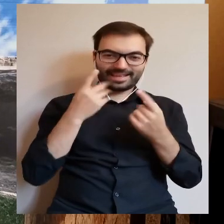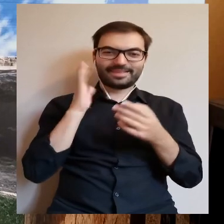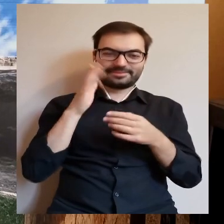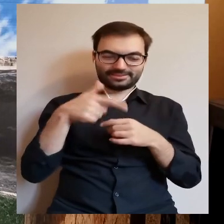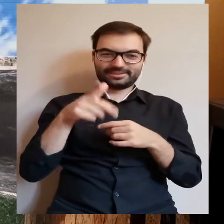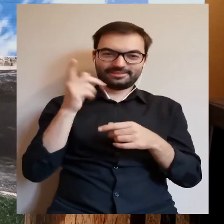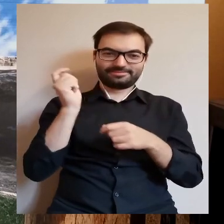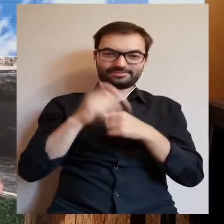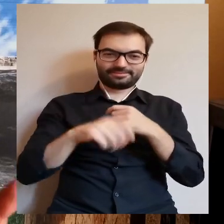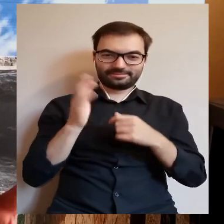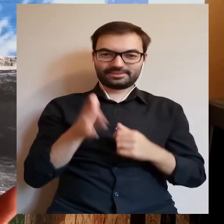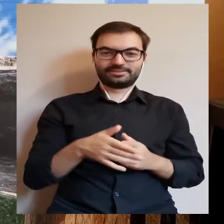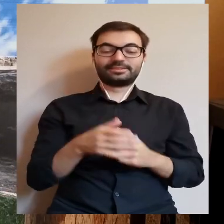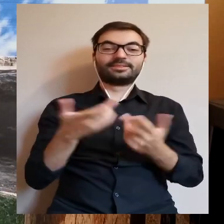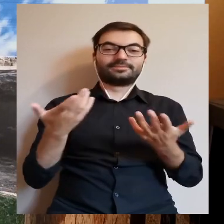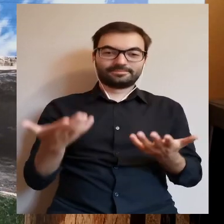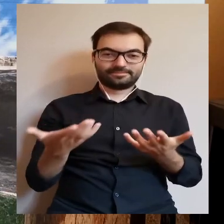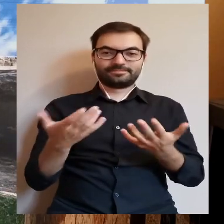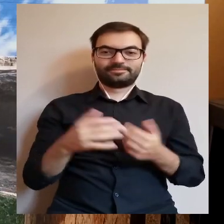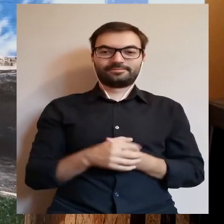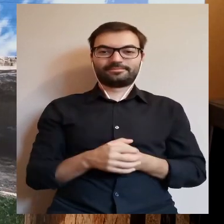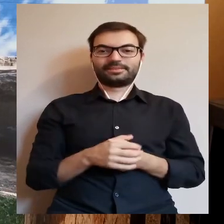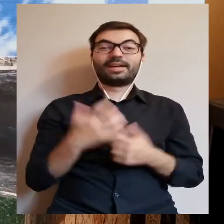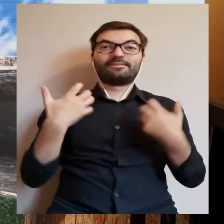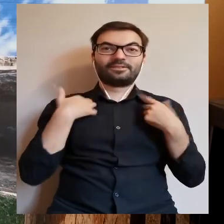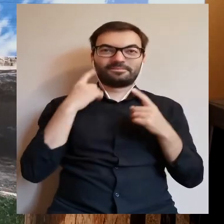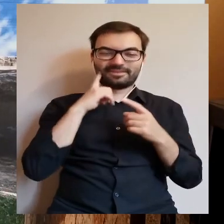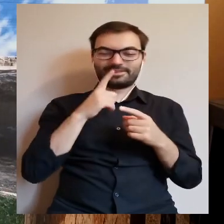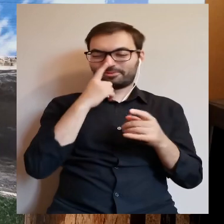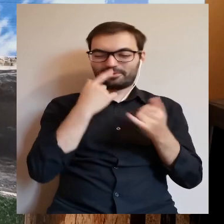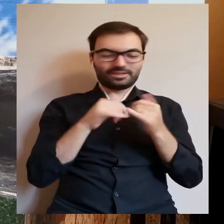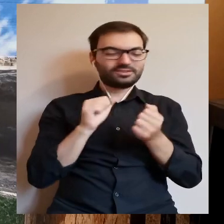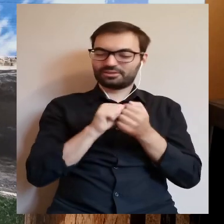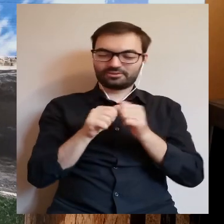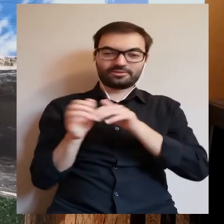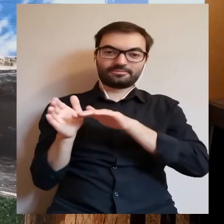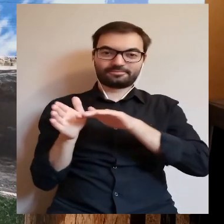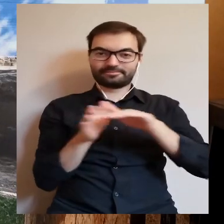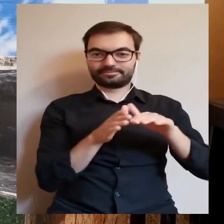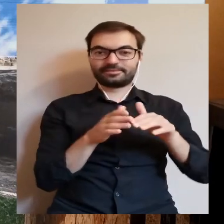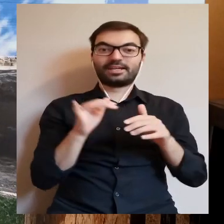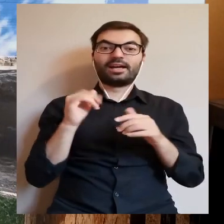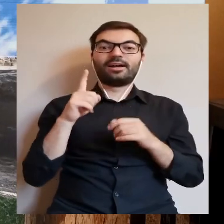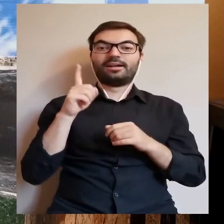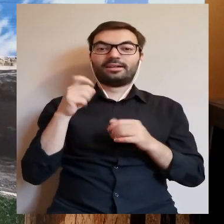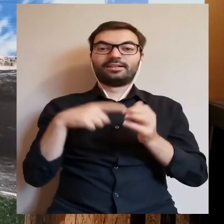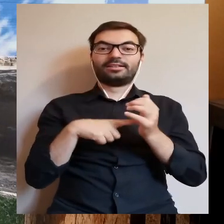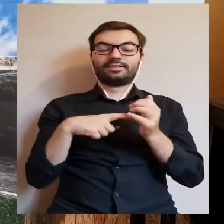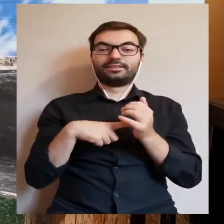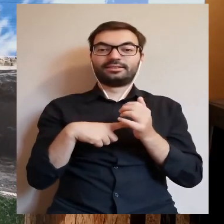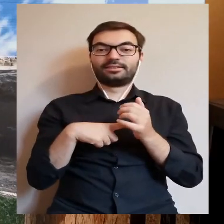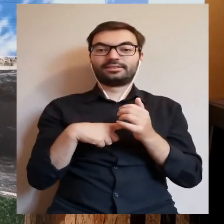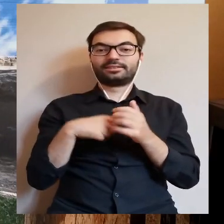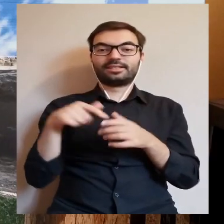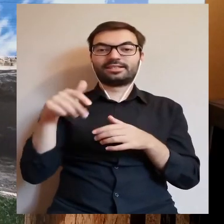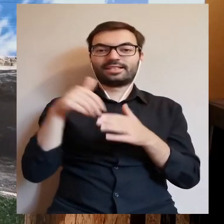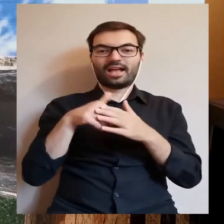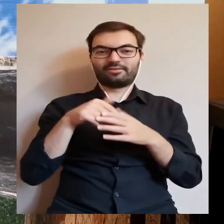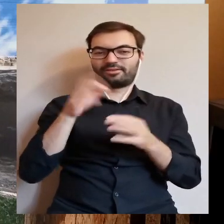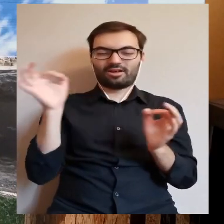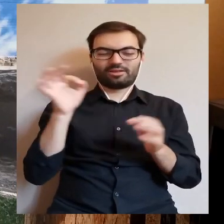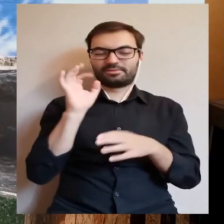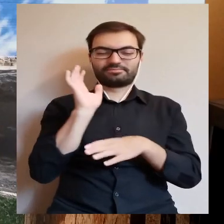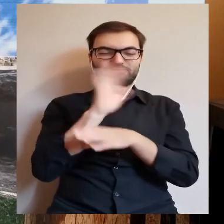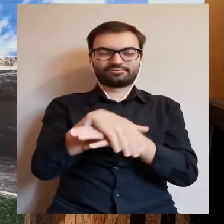zostać ukaranym w życiu. Niestety się to tak często nie zdarza. No i kiedy już zaczęli okazywać wzgardę swoim